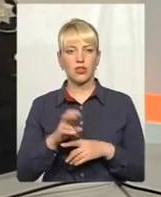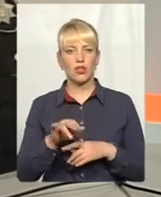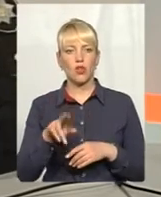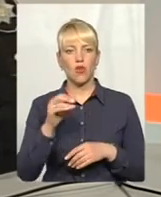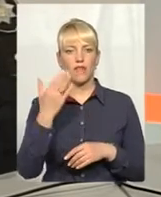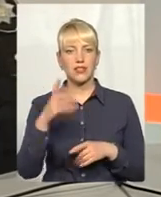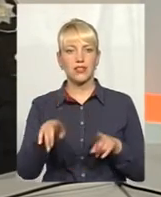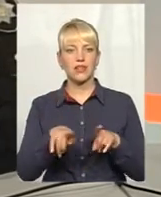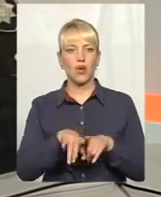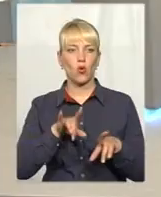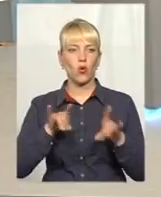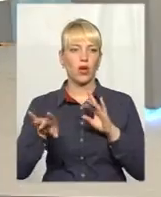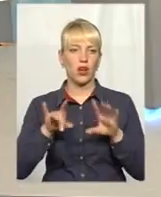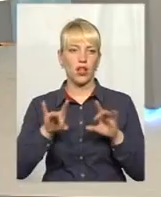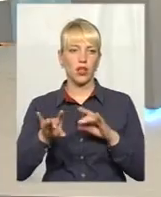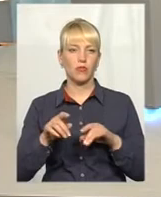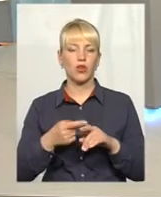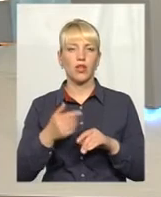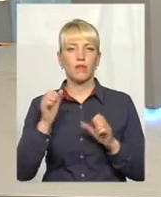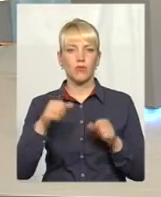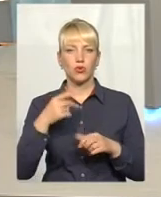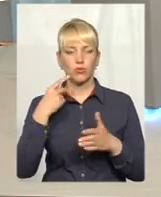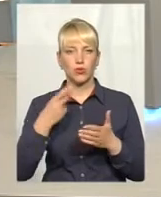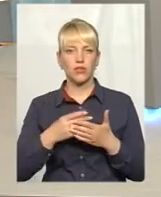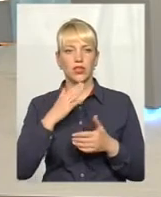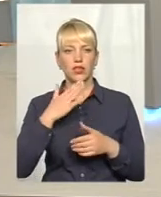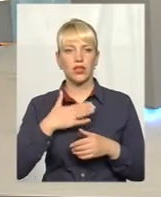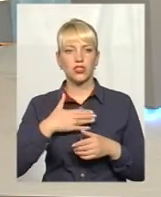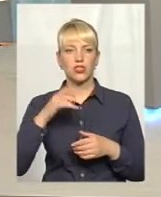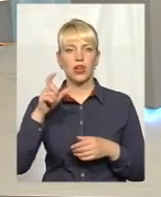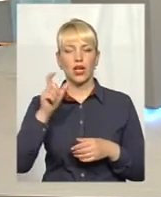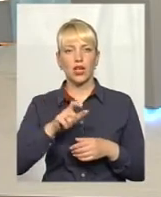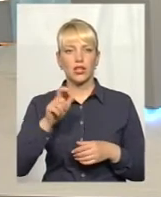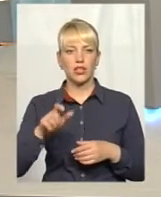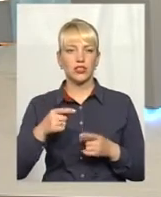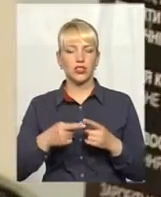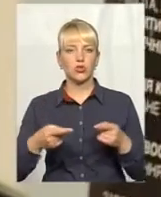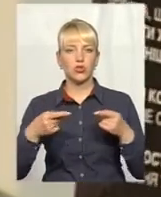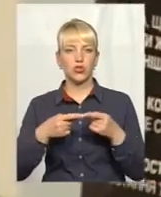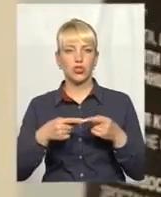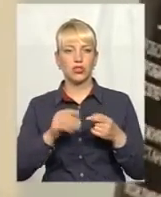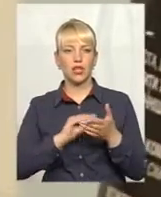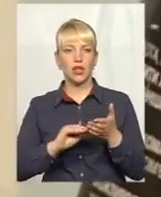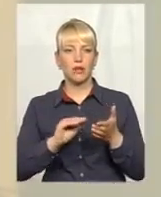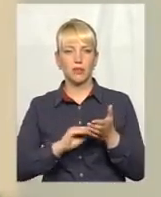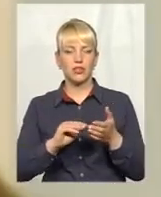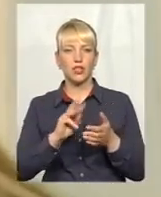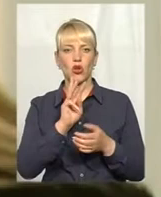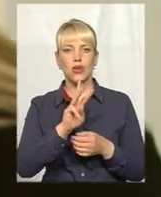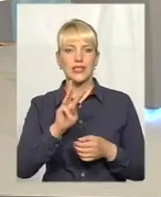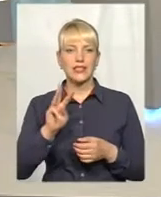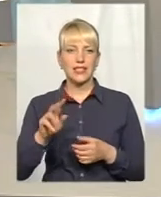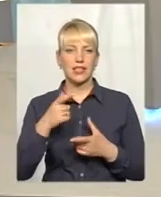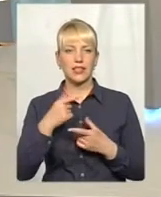рекламкою, можуть подивитися глядачі, то чітко визначено сайт «Патрол Поліс Гов'я», де